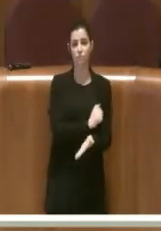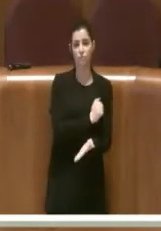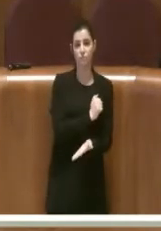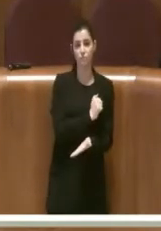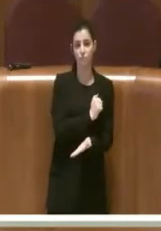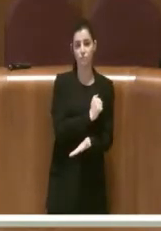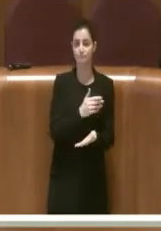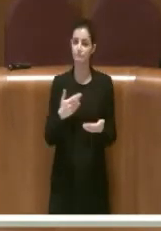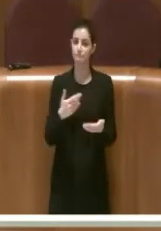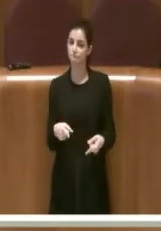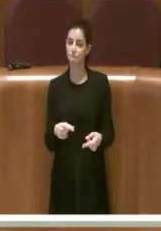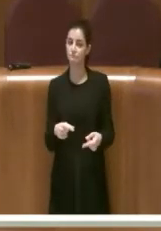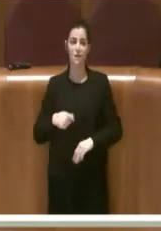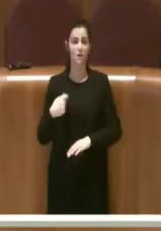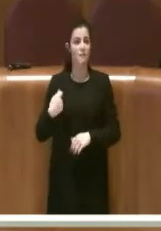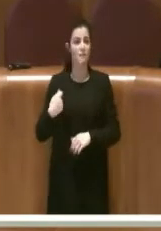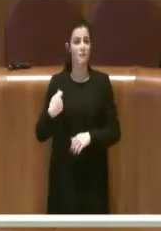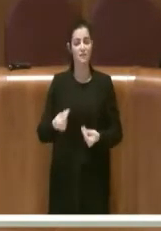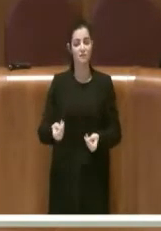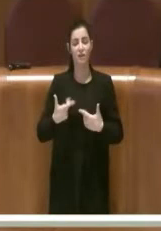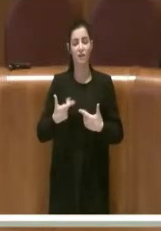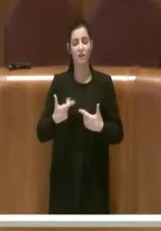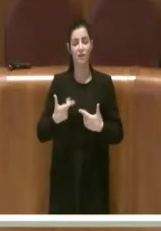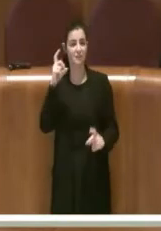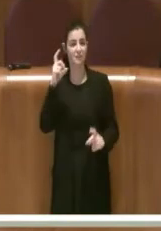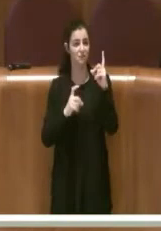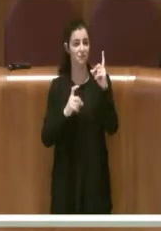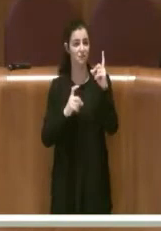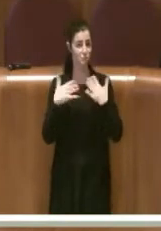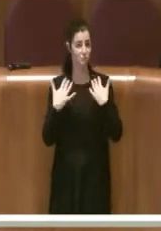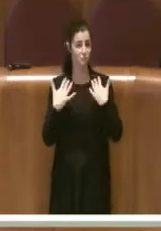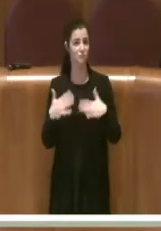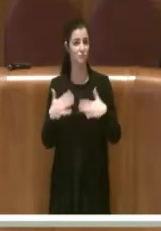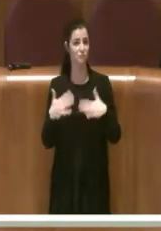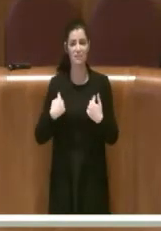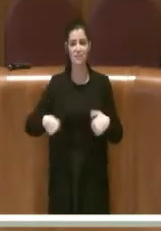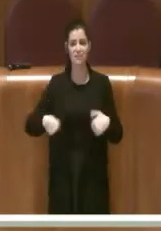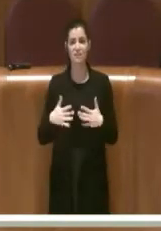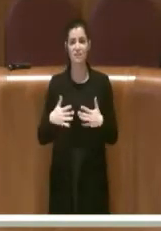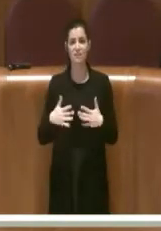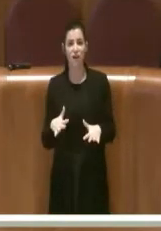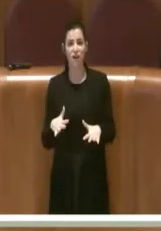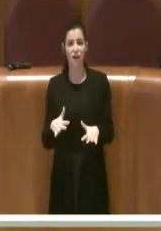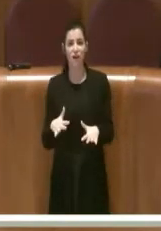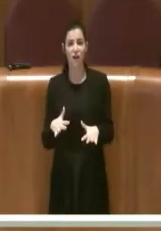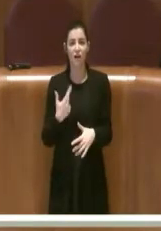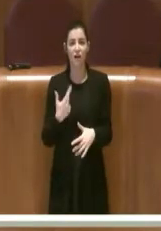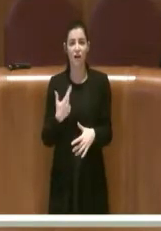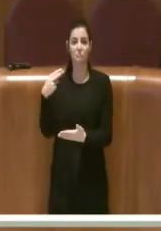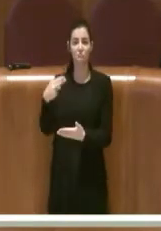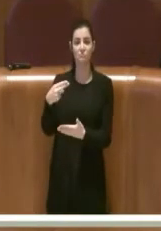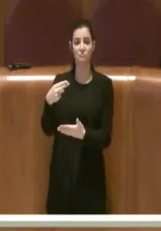Questo, Presidente, ci preoccupa alquanto perché siamo stati tacciati per quelli che